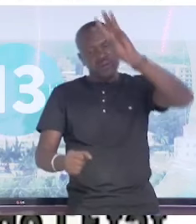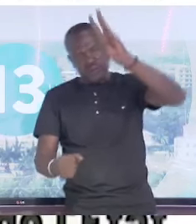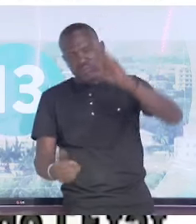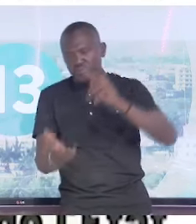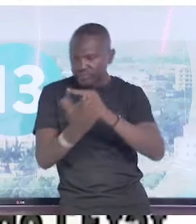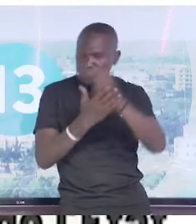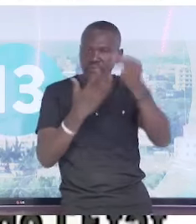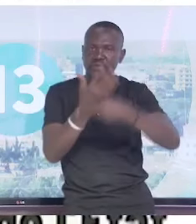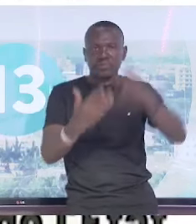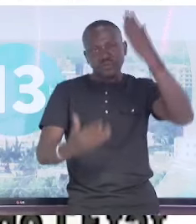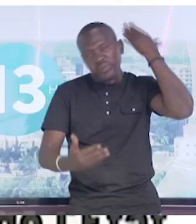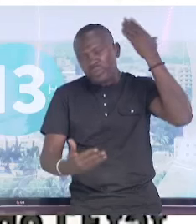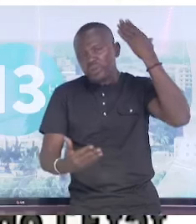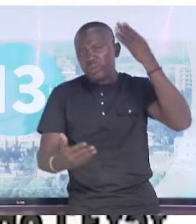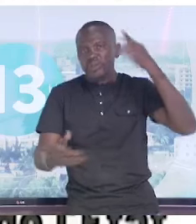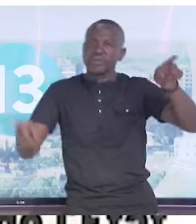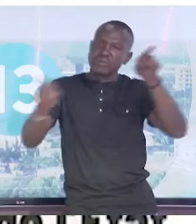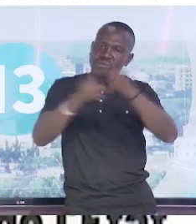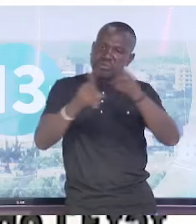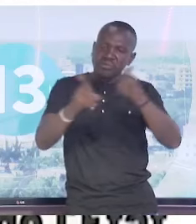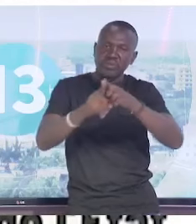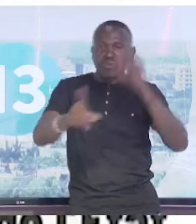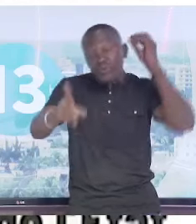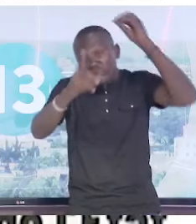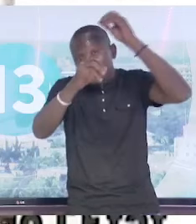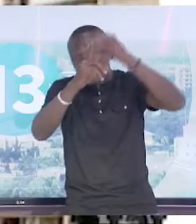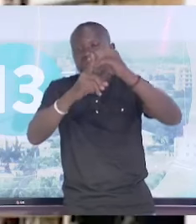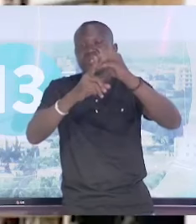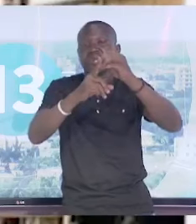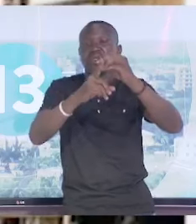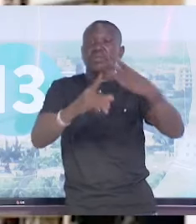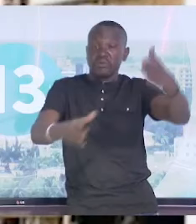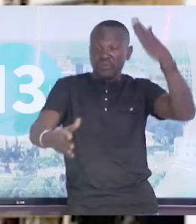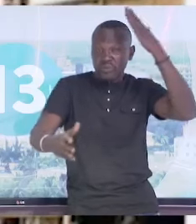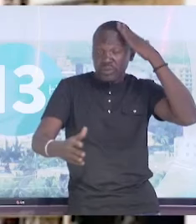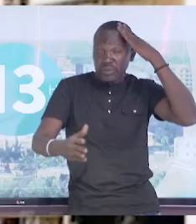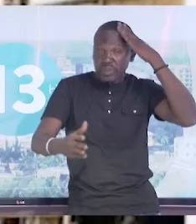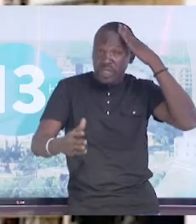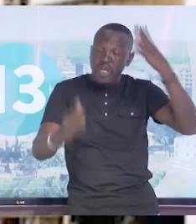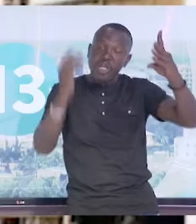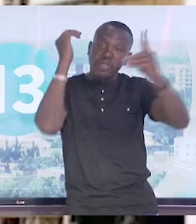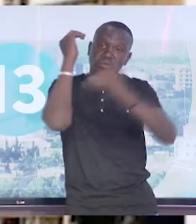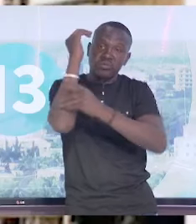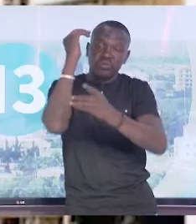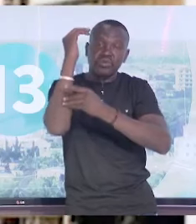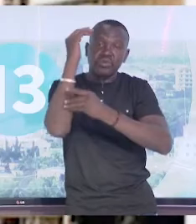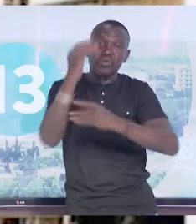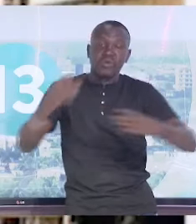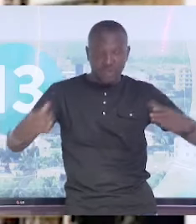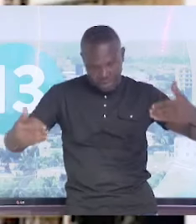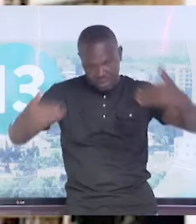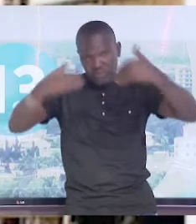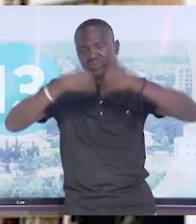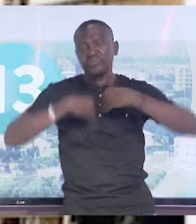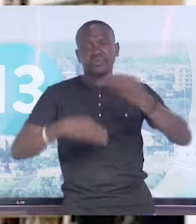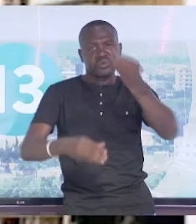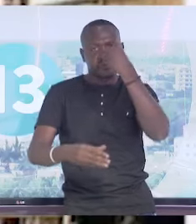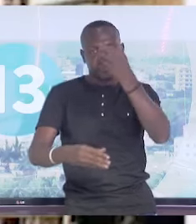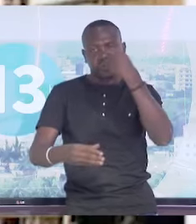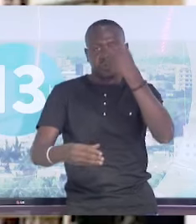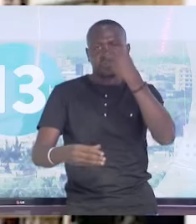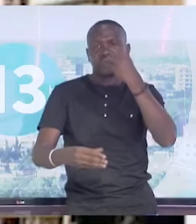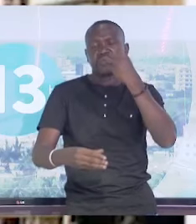Sidouaya. Dans la même lancée, le quotidien d'État nous apprend que Djibou a également été ravitaillé avec notamment des produits de première